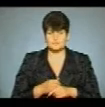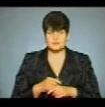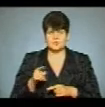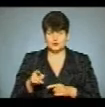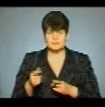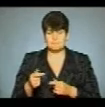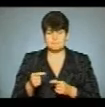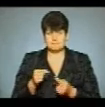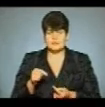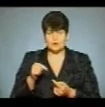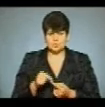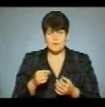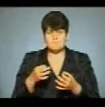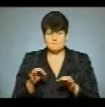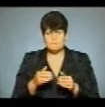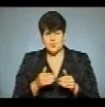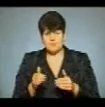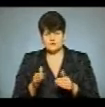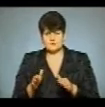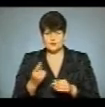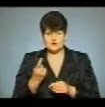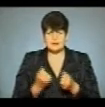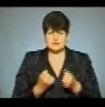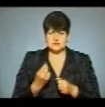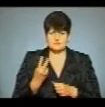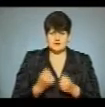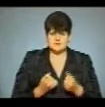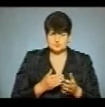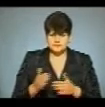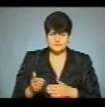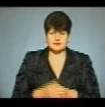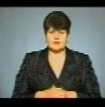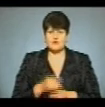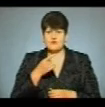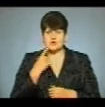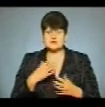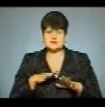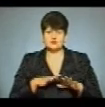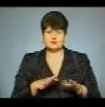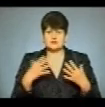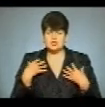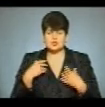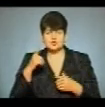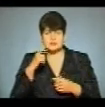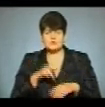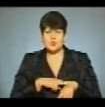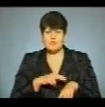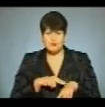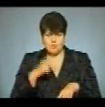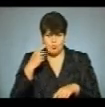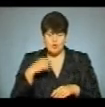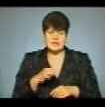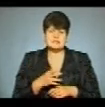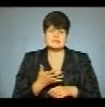пасувало б пропускати час від часу по машині, по дві. За словами заступника начальника Чортківської поліції Миколи